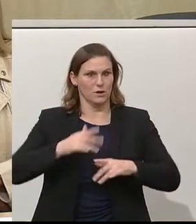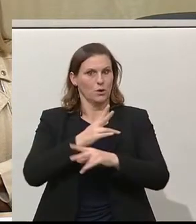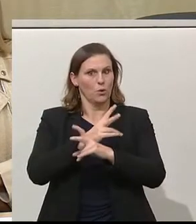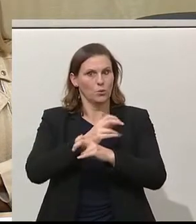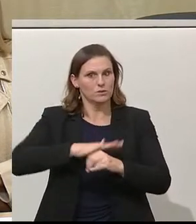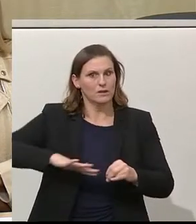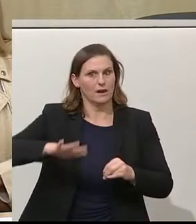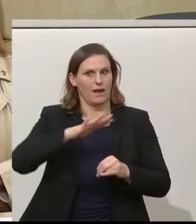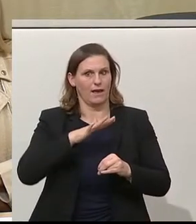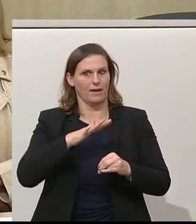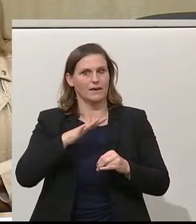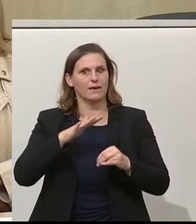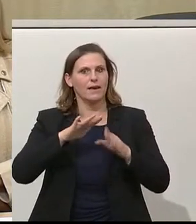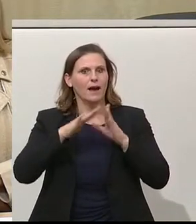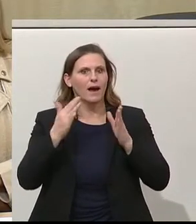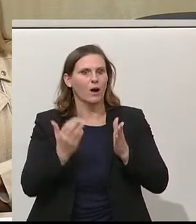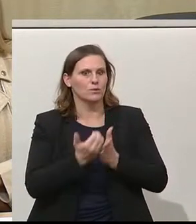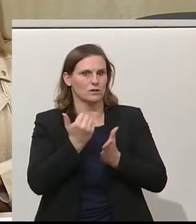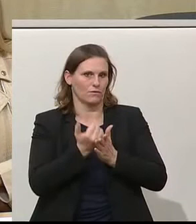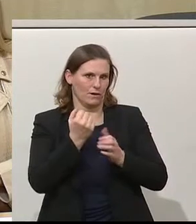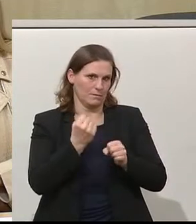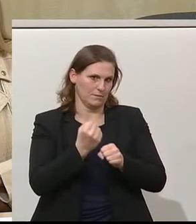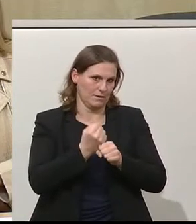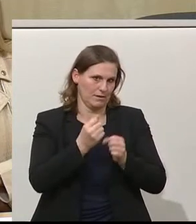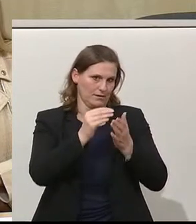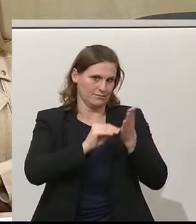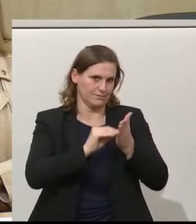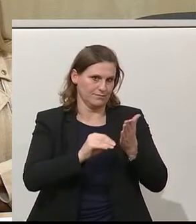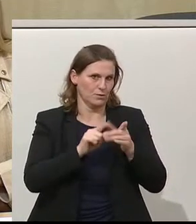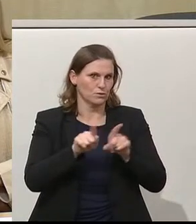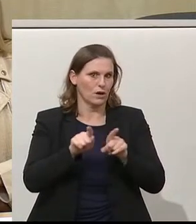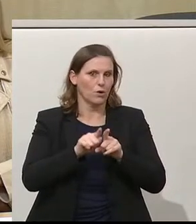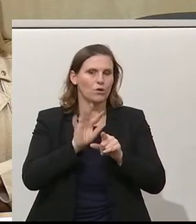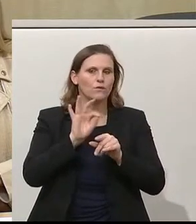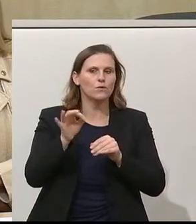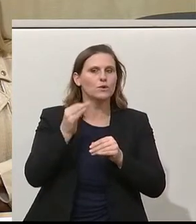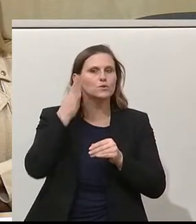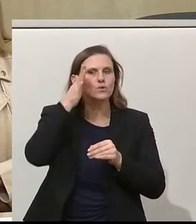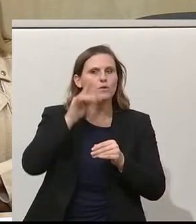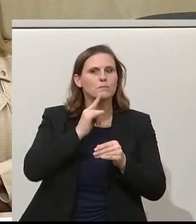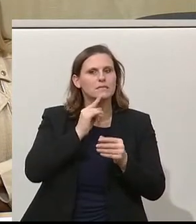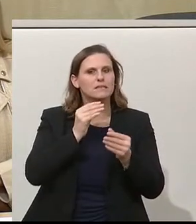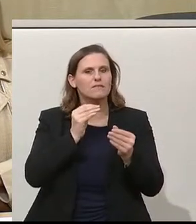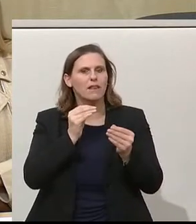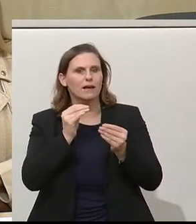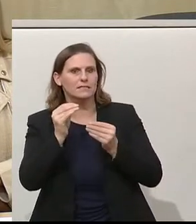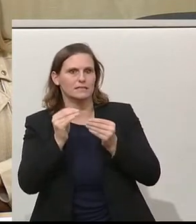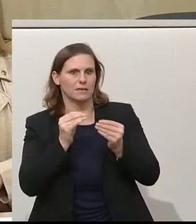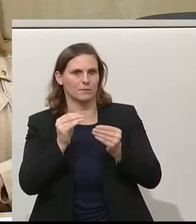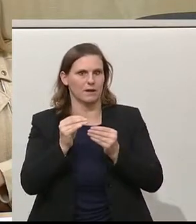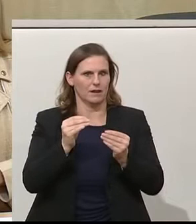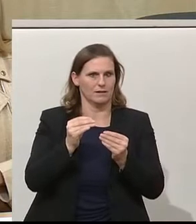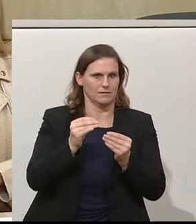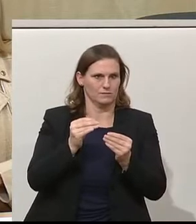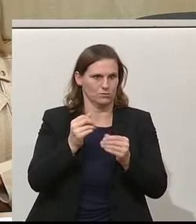unsere Hausaufgaben erledigen und uns Spielräume für die Zukunft erarbeiten. Neben meiner Rolle in der